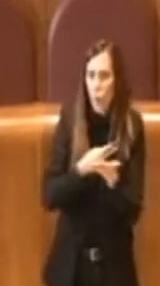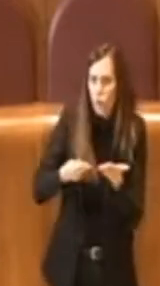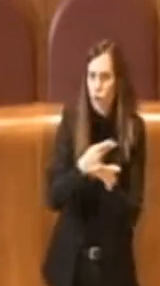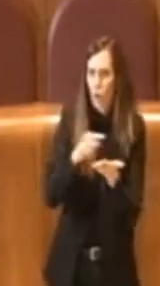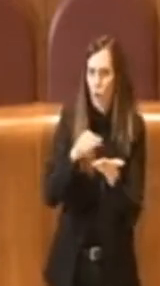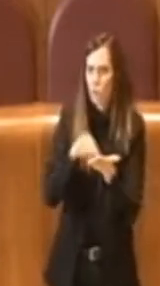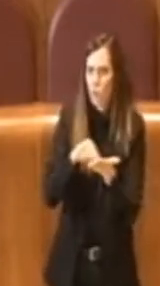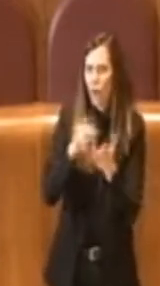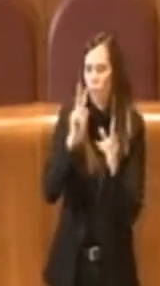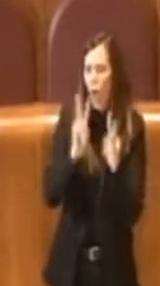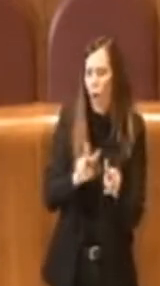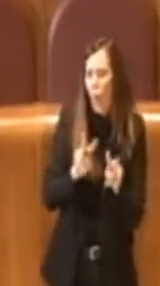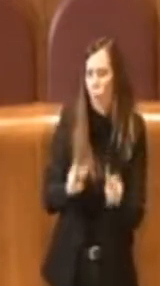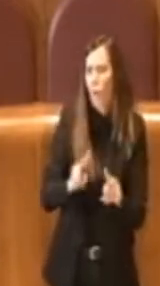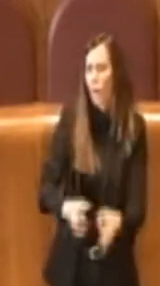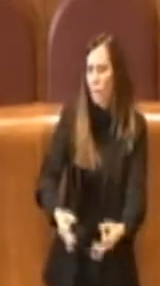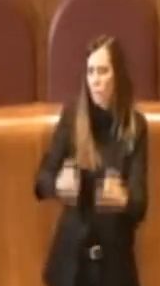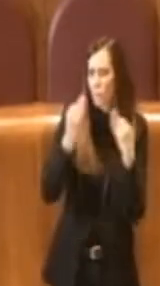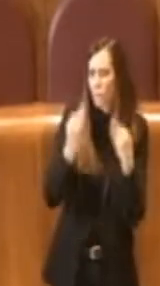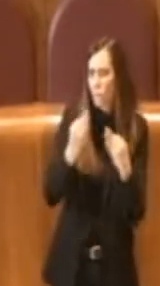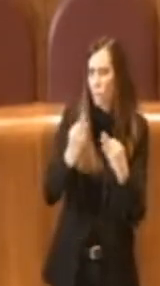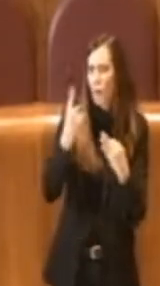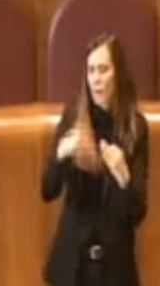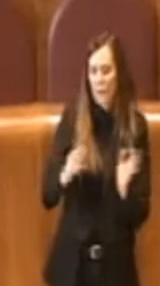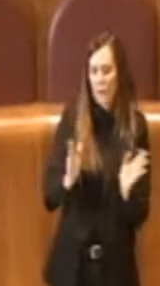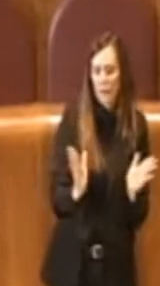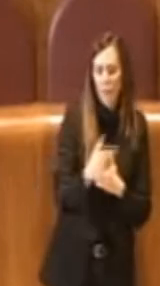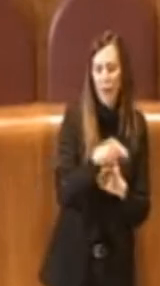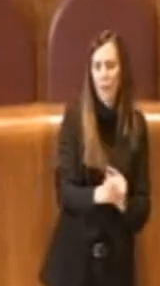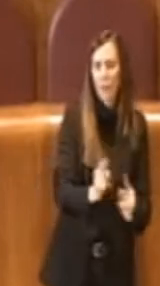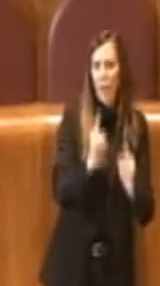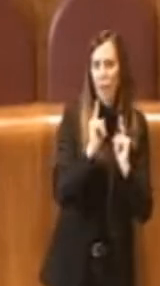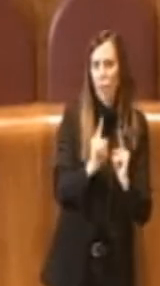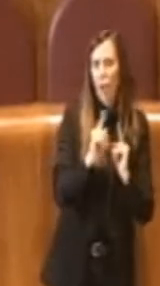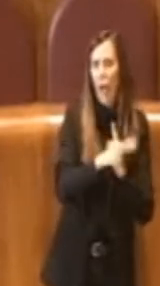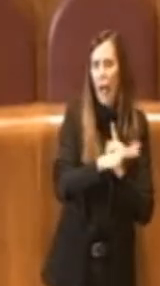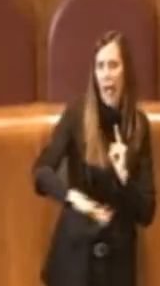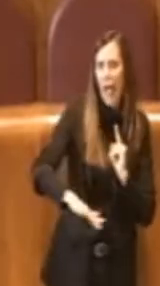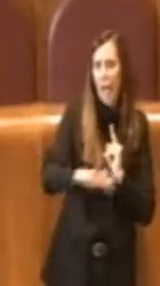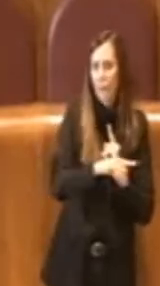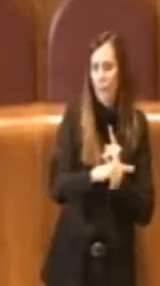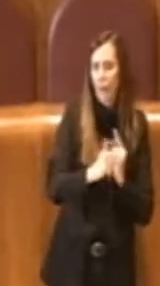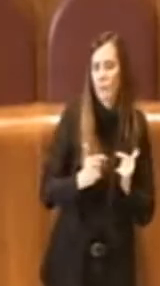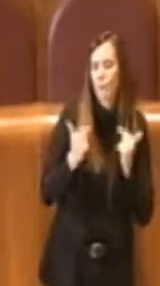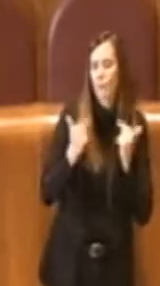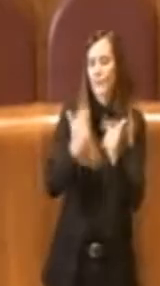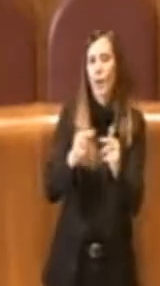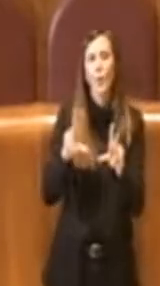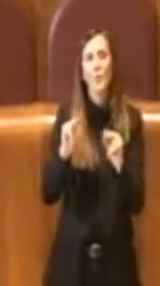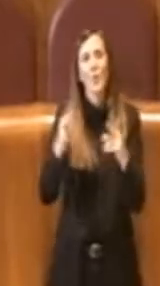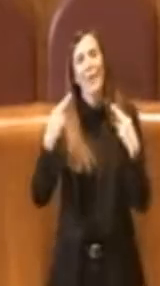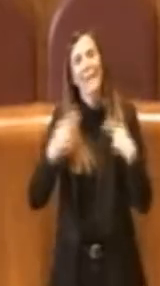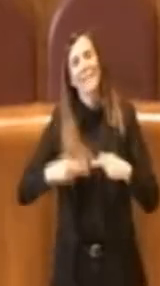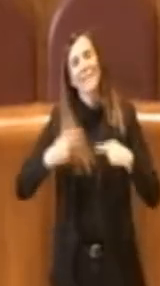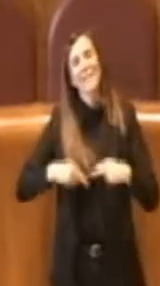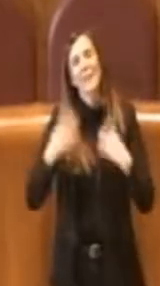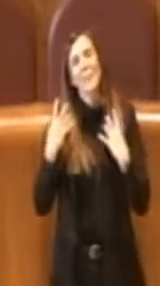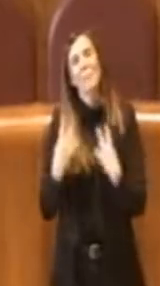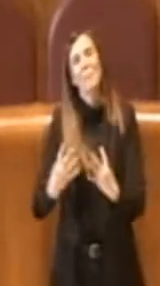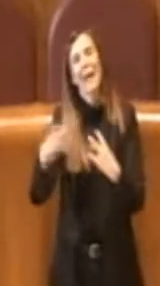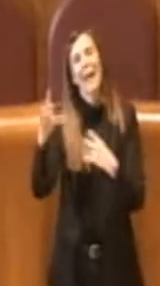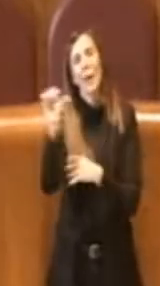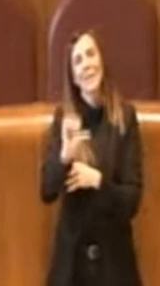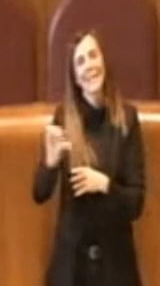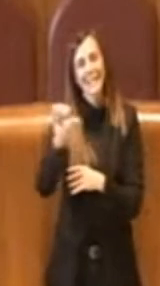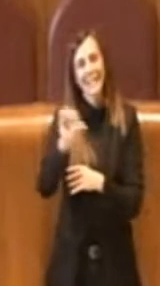del Dipartimento Ambiente che ovviamente darà nuova vita al Parco della Serenissima. Io ringrazio